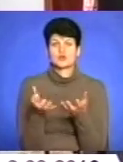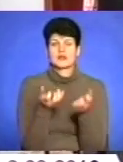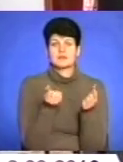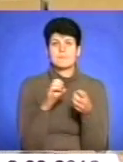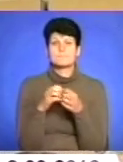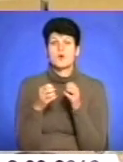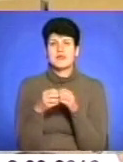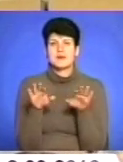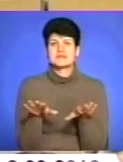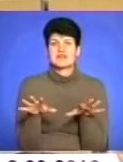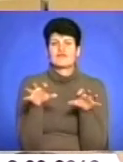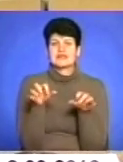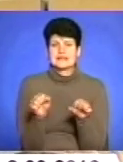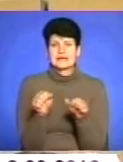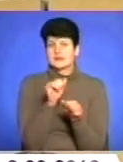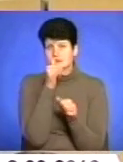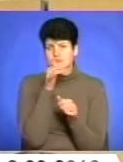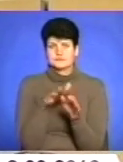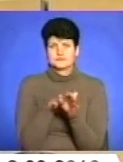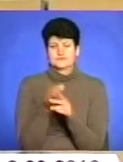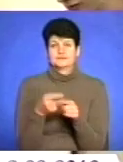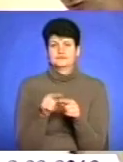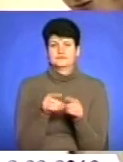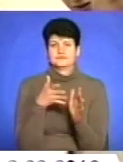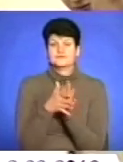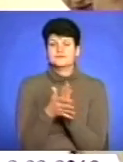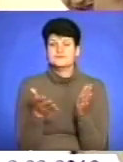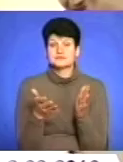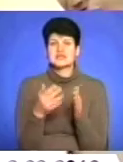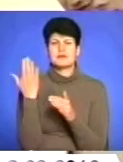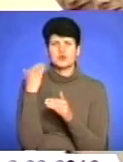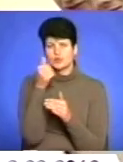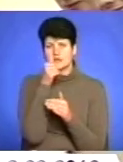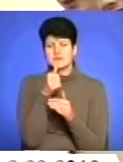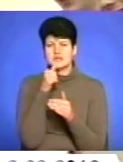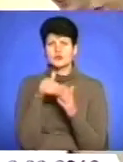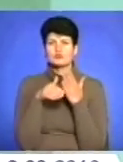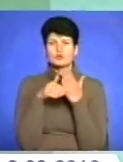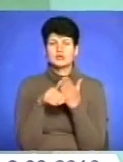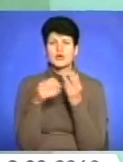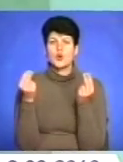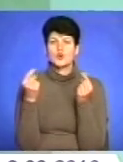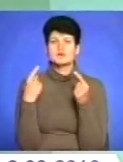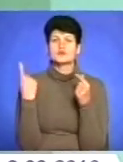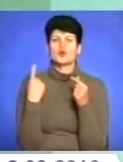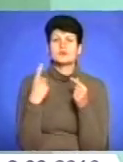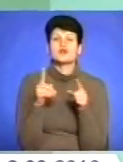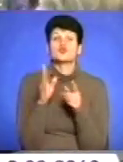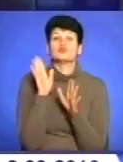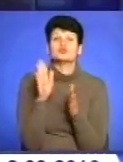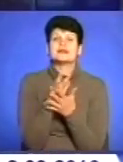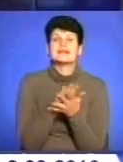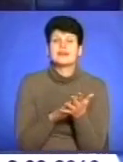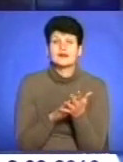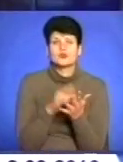проблема місцевої влади, яка не справляється з такими витратами. За минулий місяць міським радам допомогли коштами з області, але що буде далі,